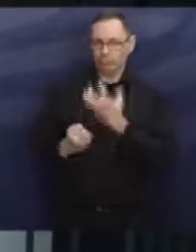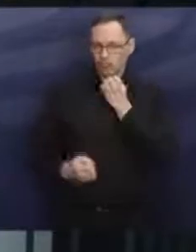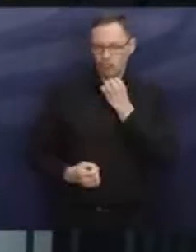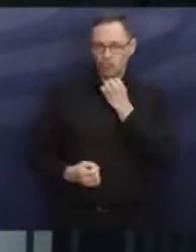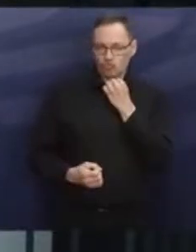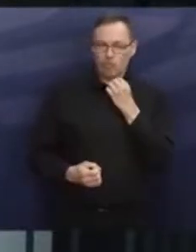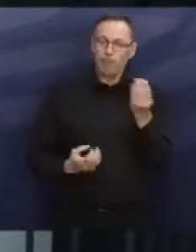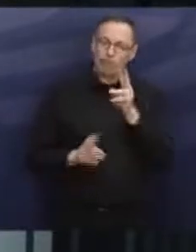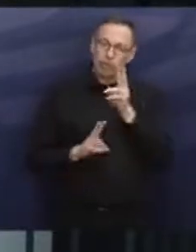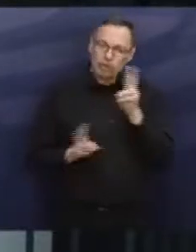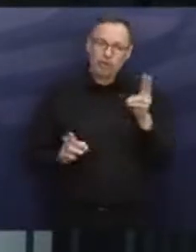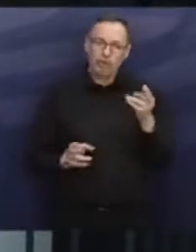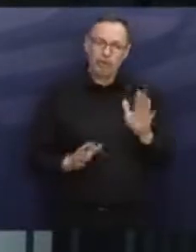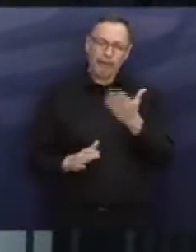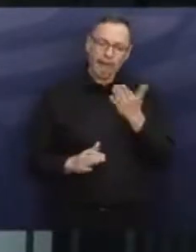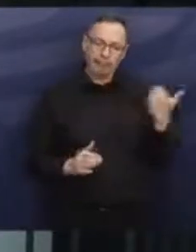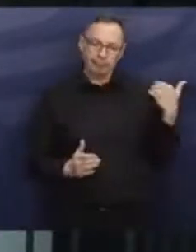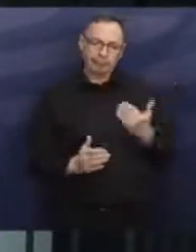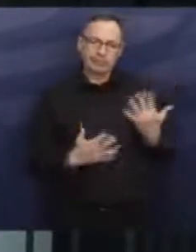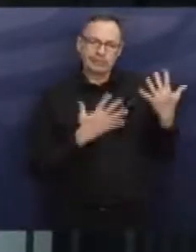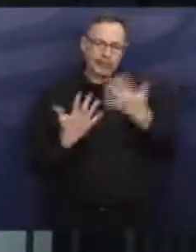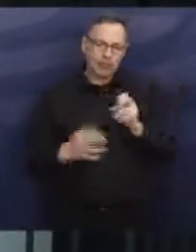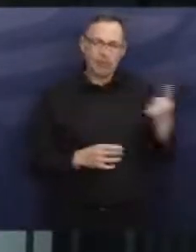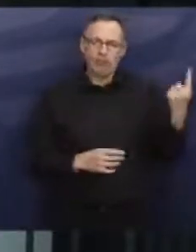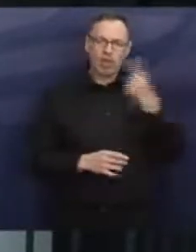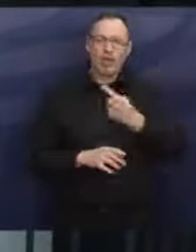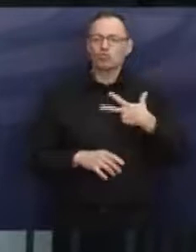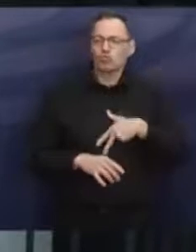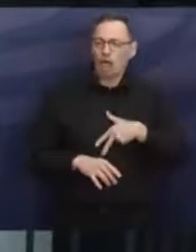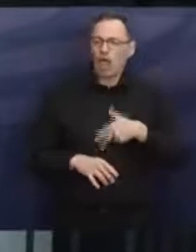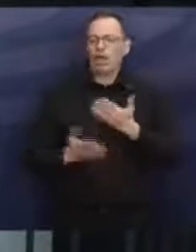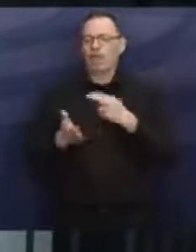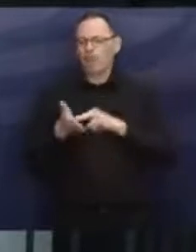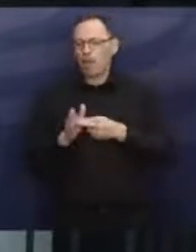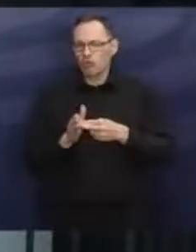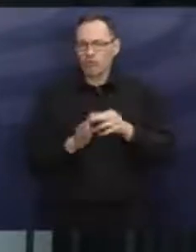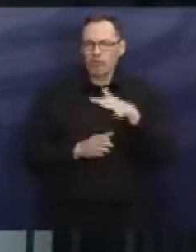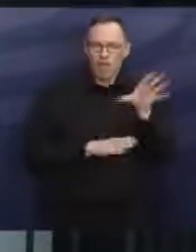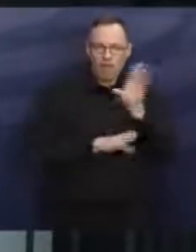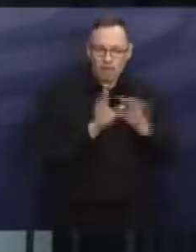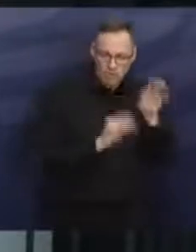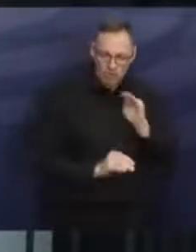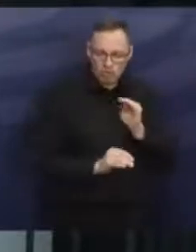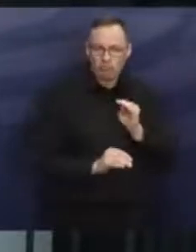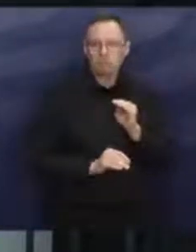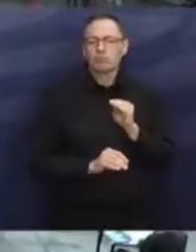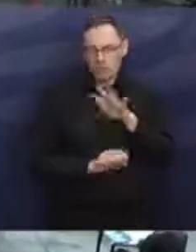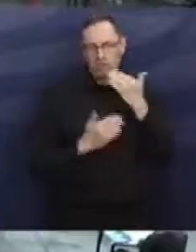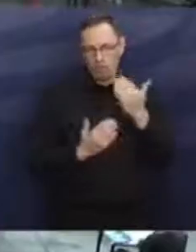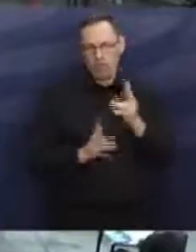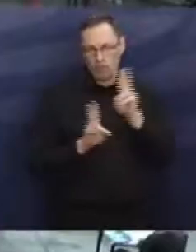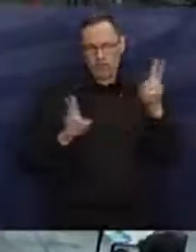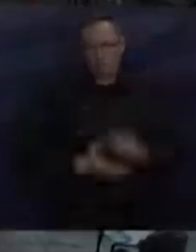Erkenntnisse, die wir in den letzten zehn, zwölf Jahren im Sozialen, im Klimatechnischen und in allen anderen Bereichen gewonnen haben. Vielen Dank für die Aufmerksamkeit.